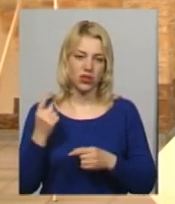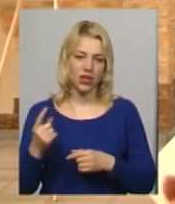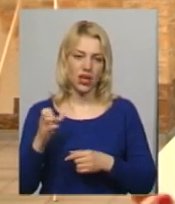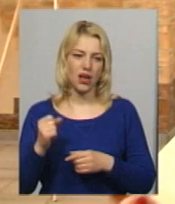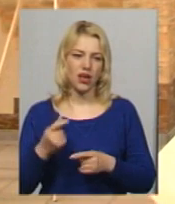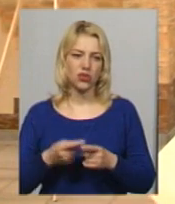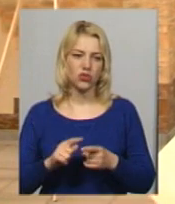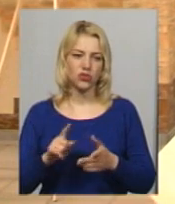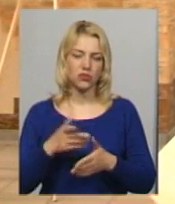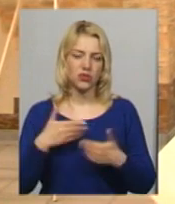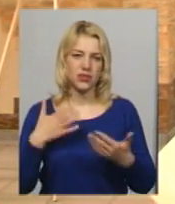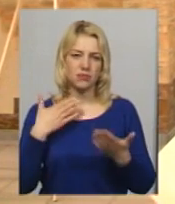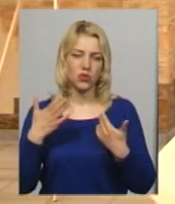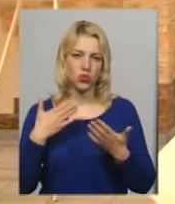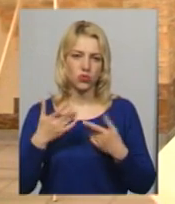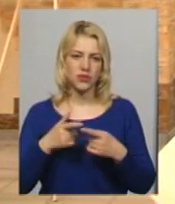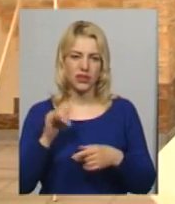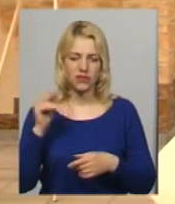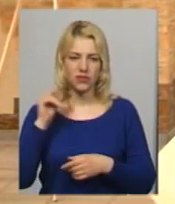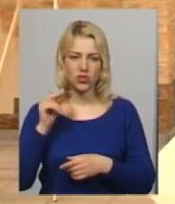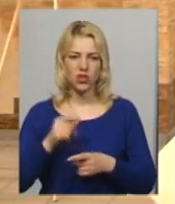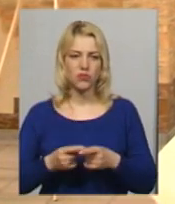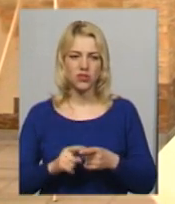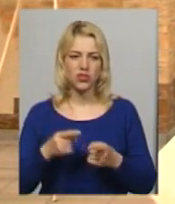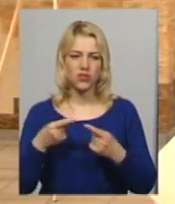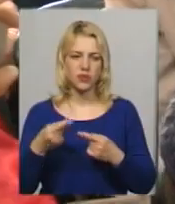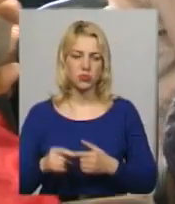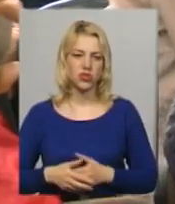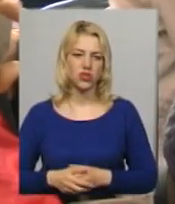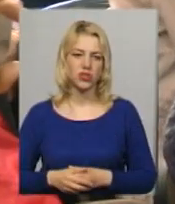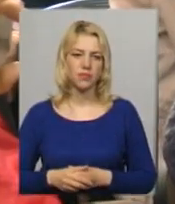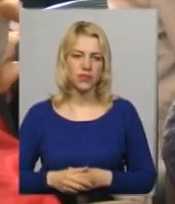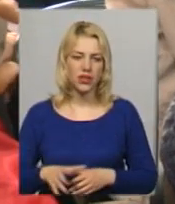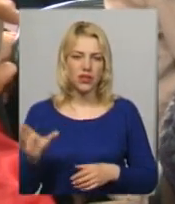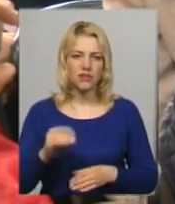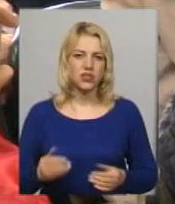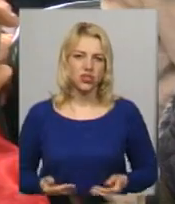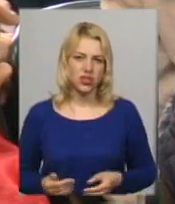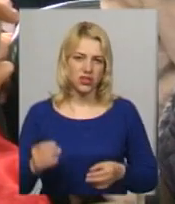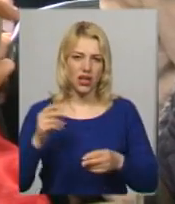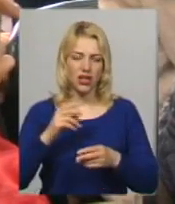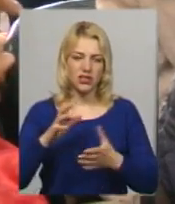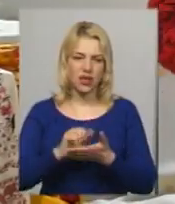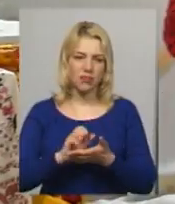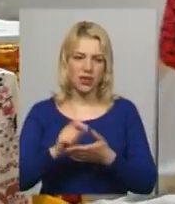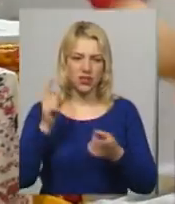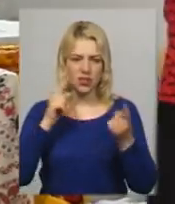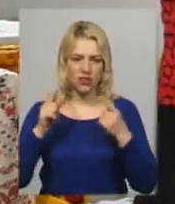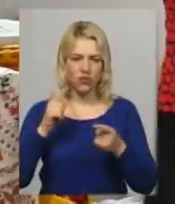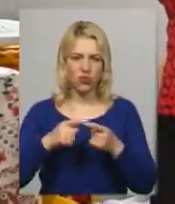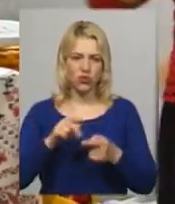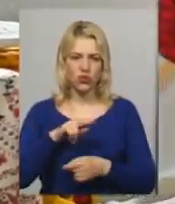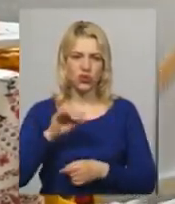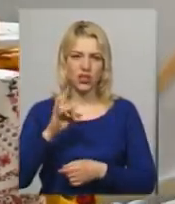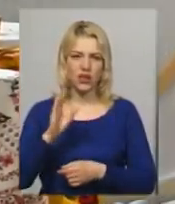то, що ми спілкуємося і вивчаємо щось, це зовсім інше. Все життя займалося творчістю Катерина Череватенко. Каже,